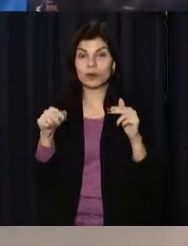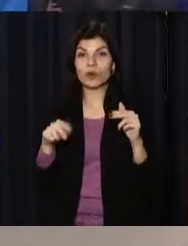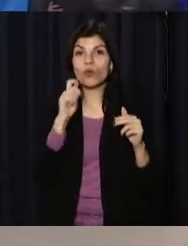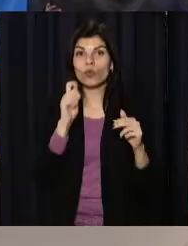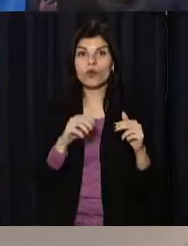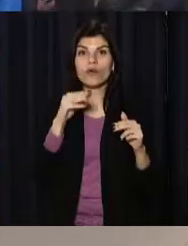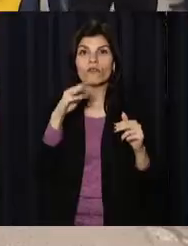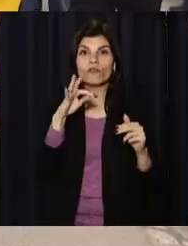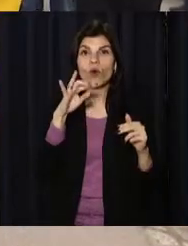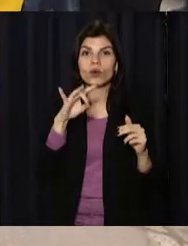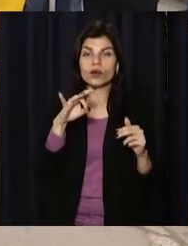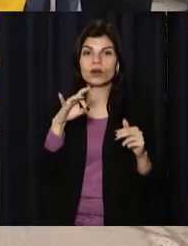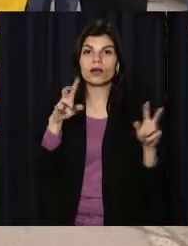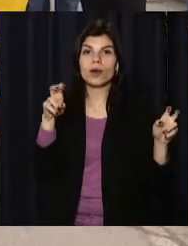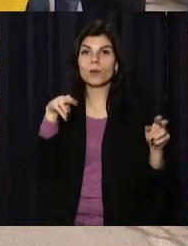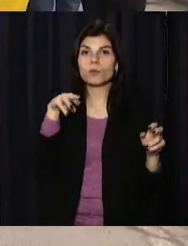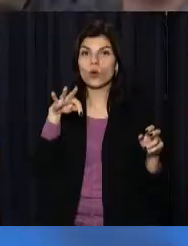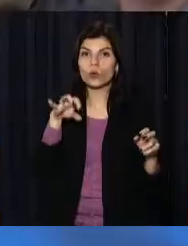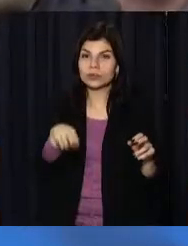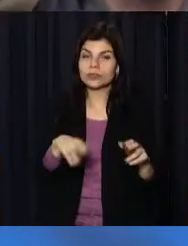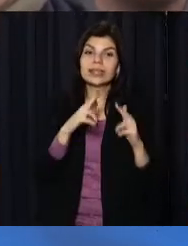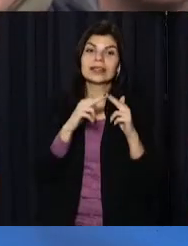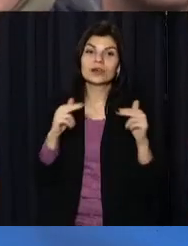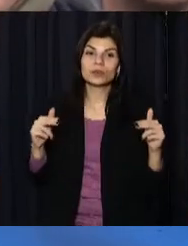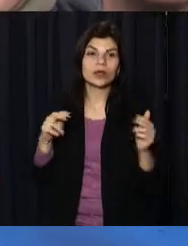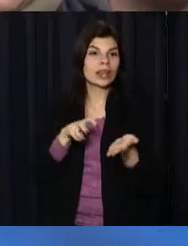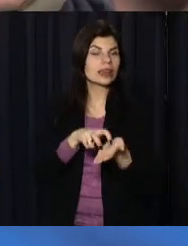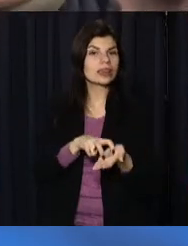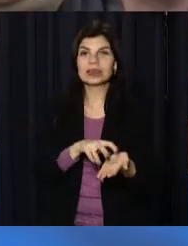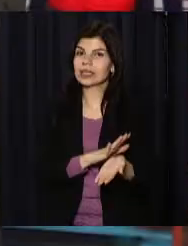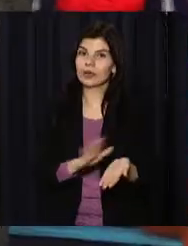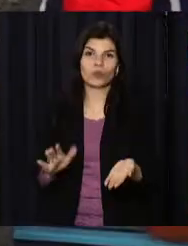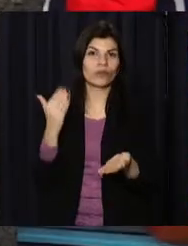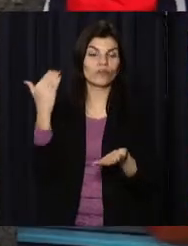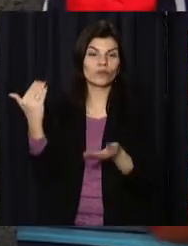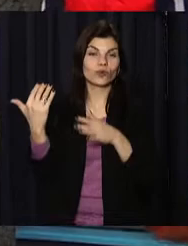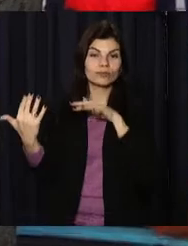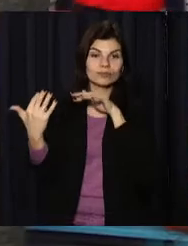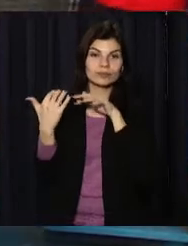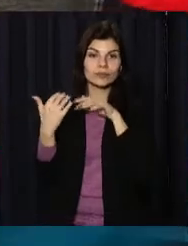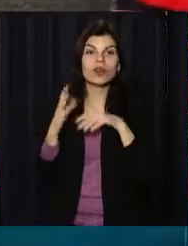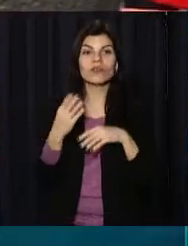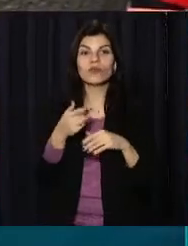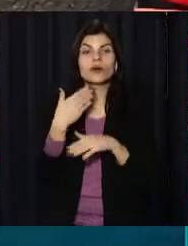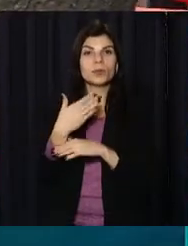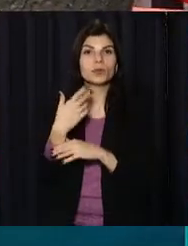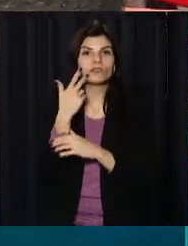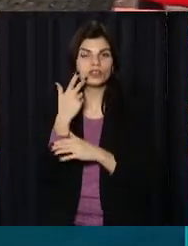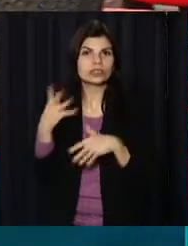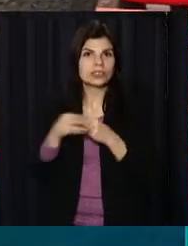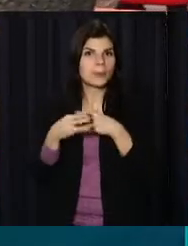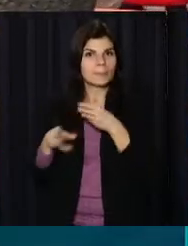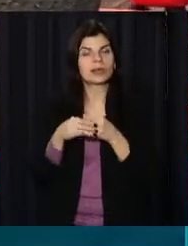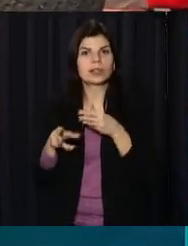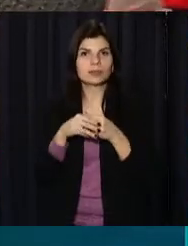– український форпост. Марш єдності демонструє – дніпряни не бояться агресора. Останнім часом прапор взагалі завжди з нами.